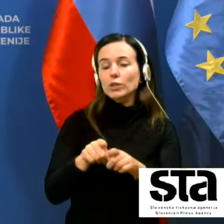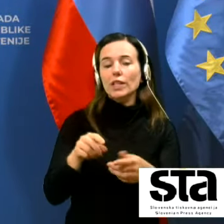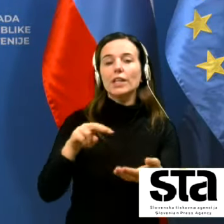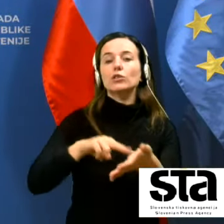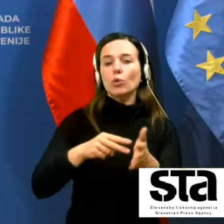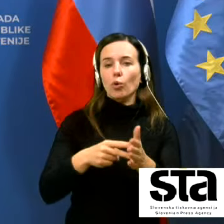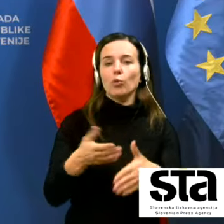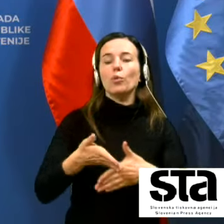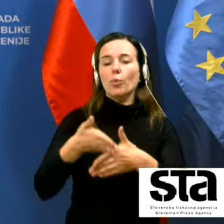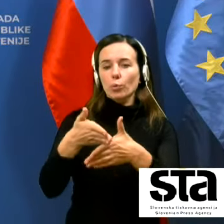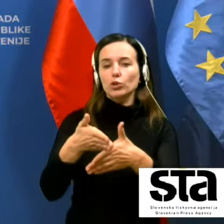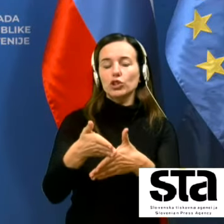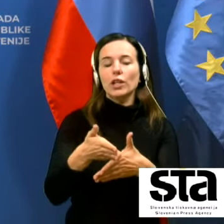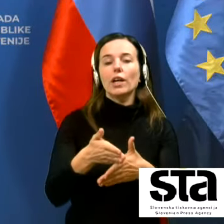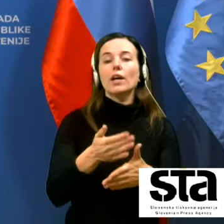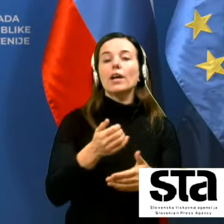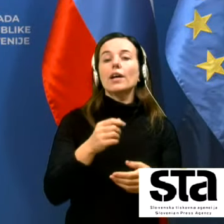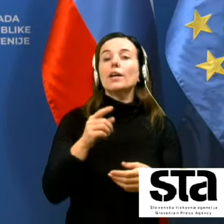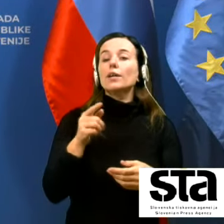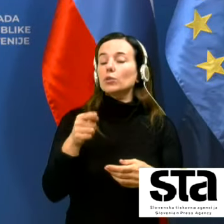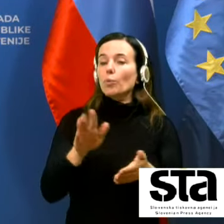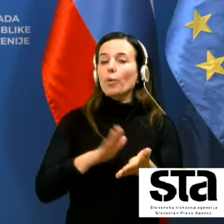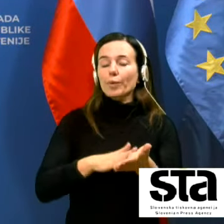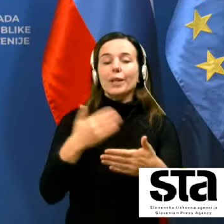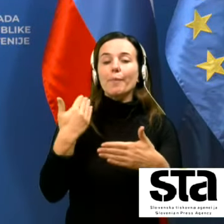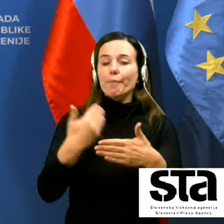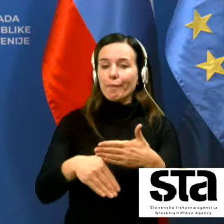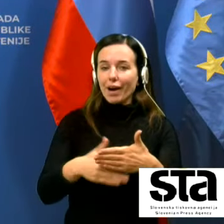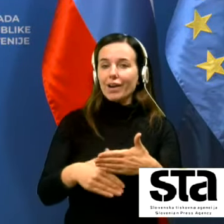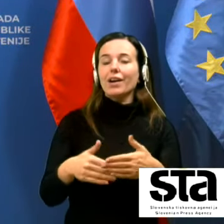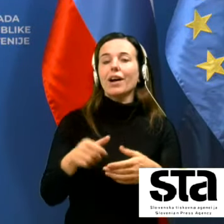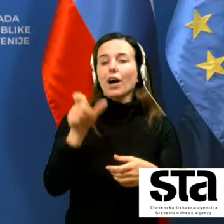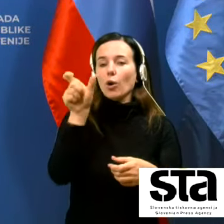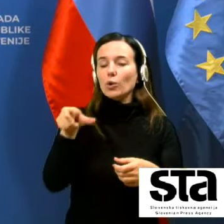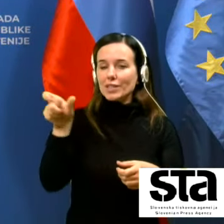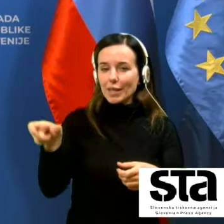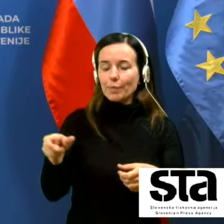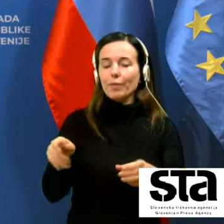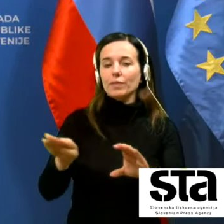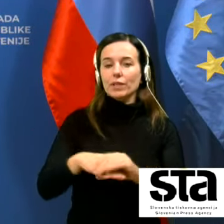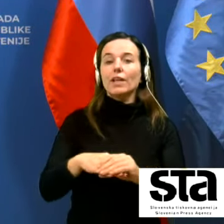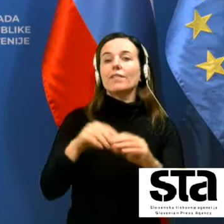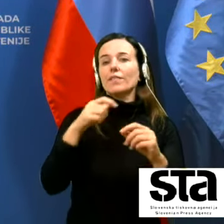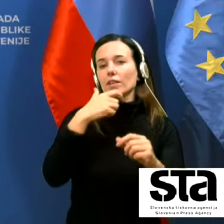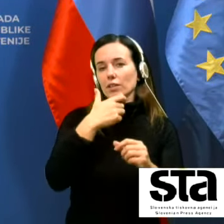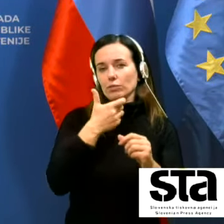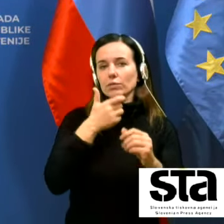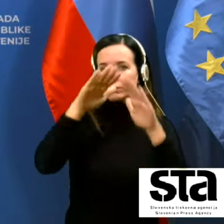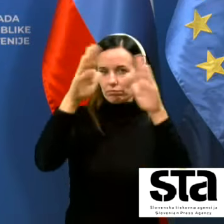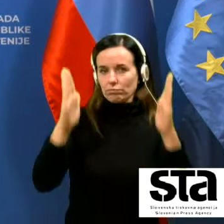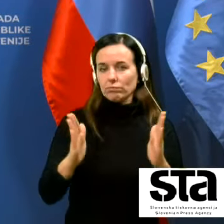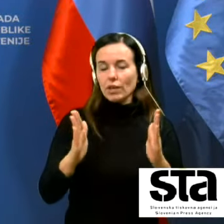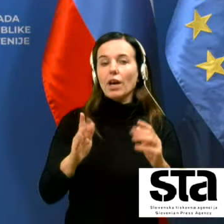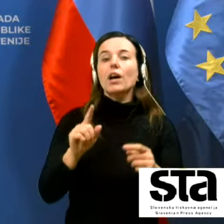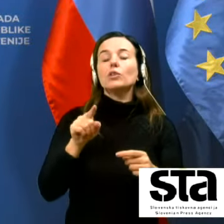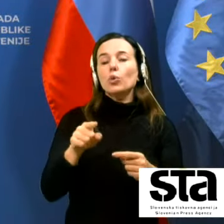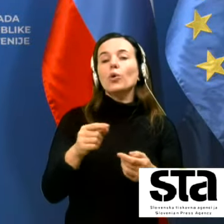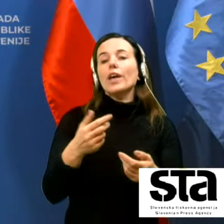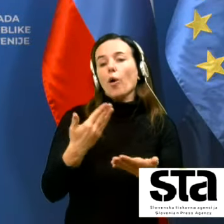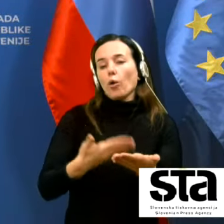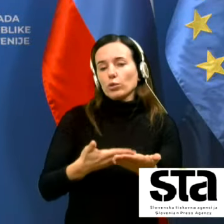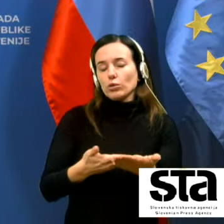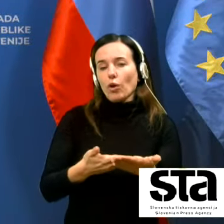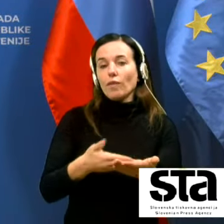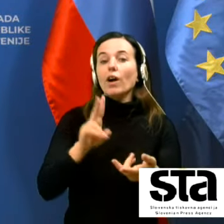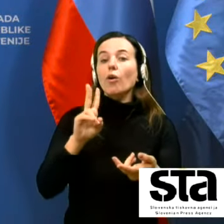ampak kljubo samo se pravi kadrovski manjko in prenatrpanost sta po mojem v domovih ključna elementa in ko